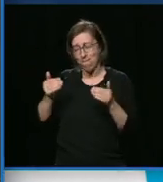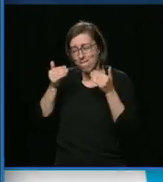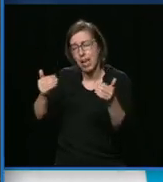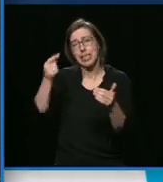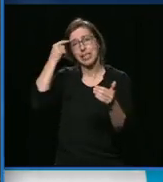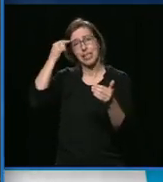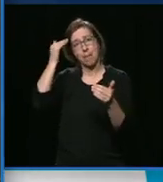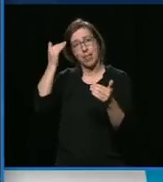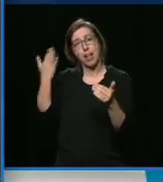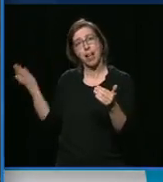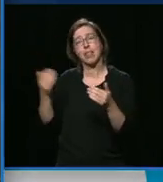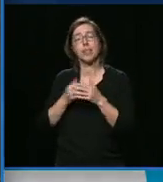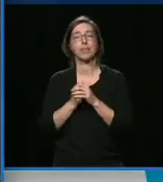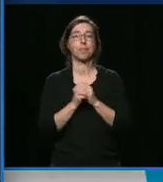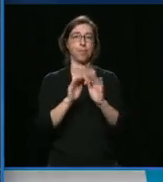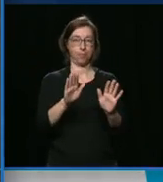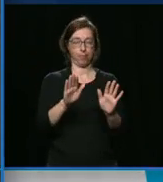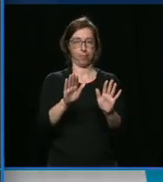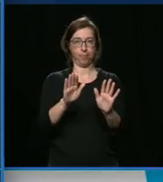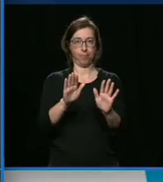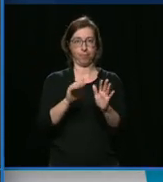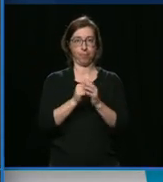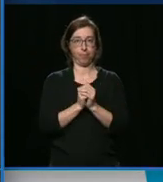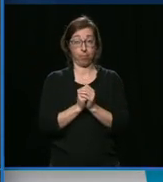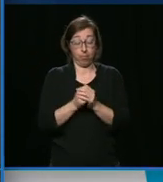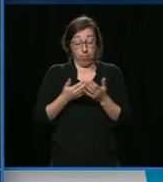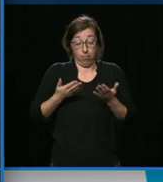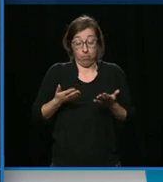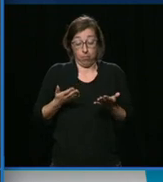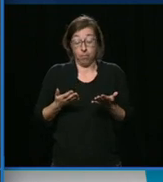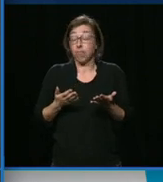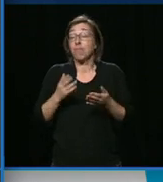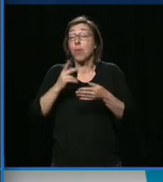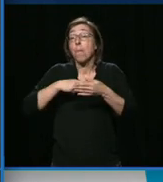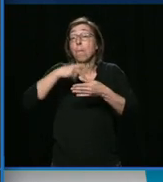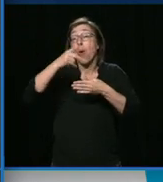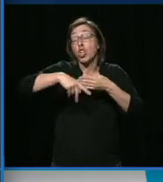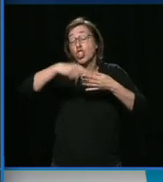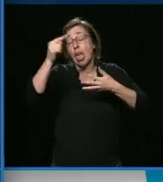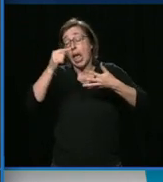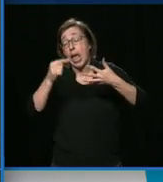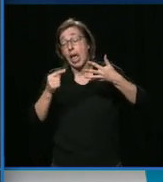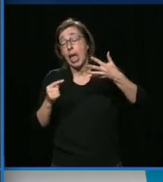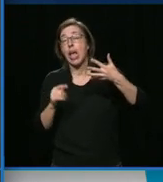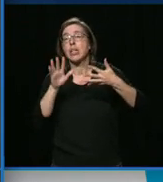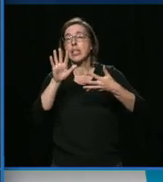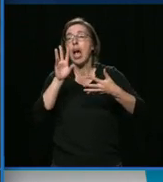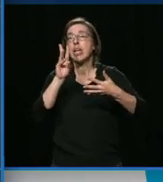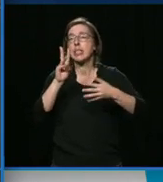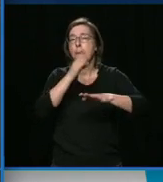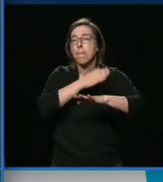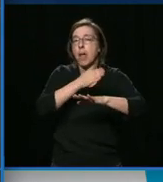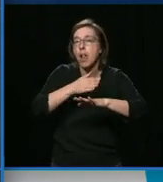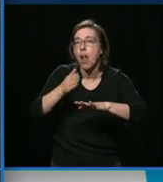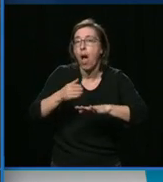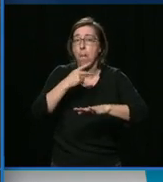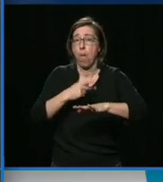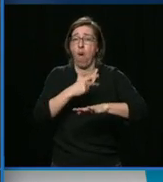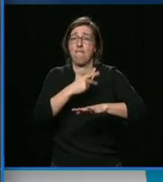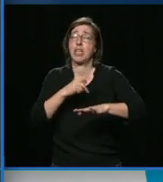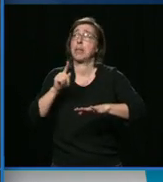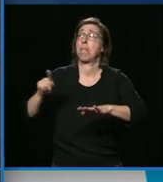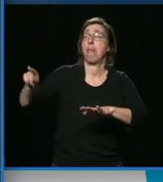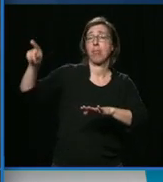on a 56 milliards de projets de transport collectif actuellement. Pas juste à Québec, il y en a un peu partout